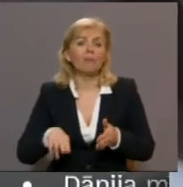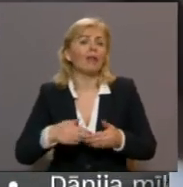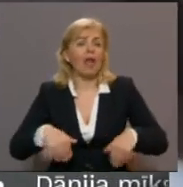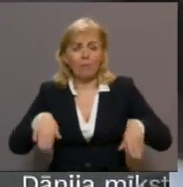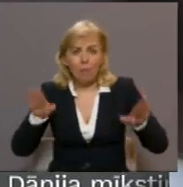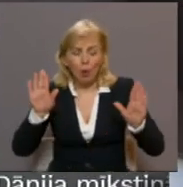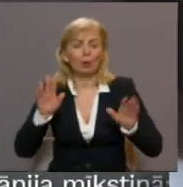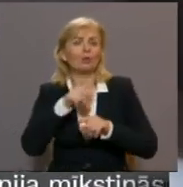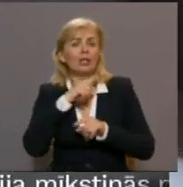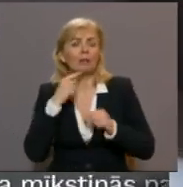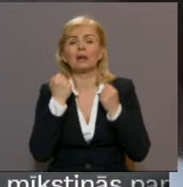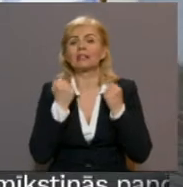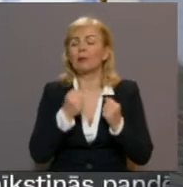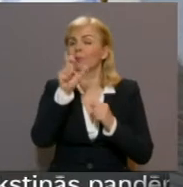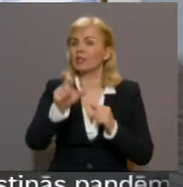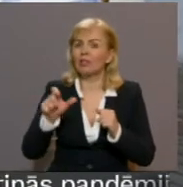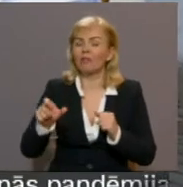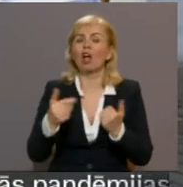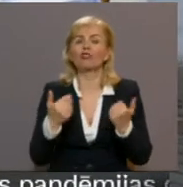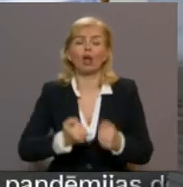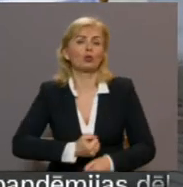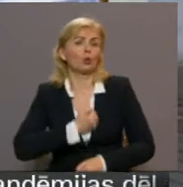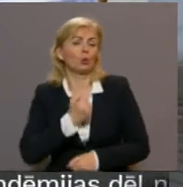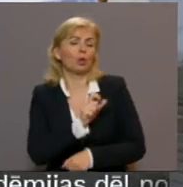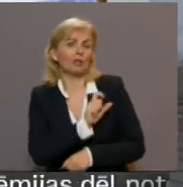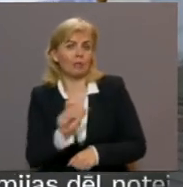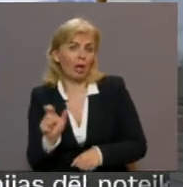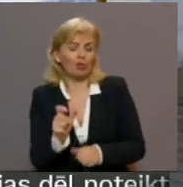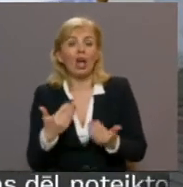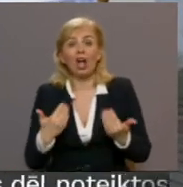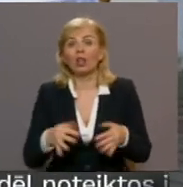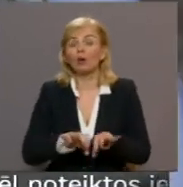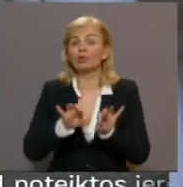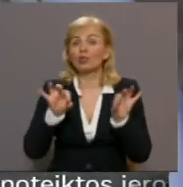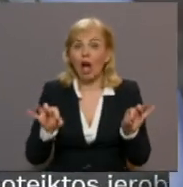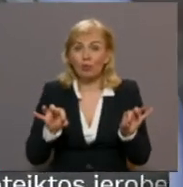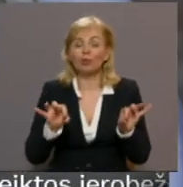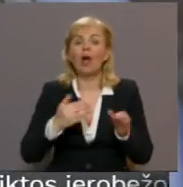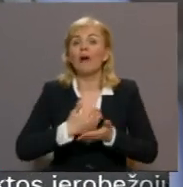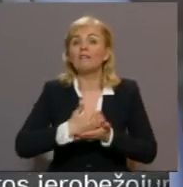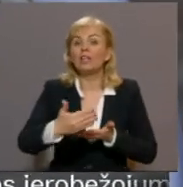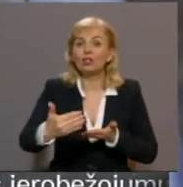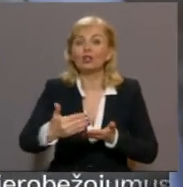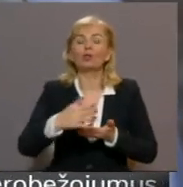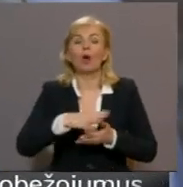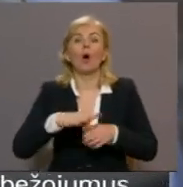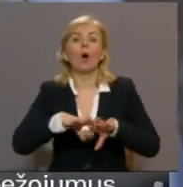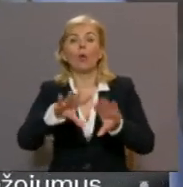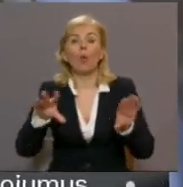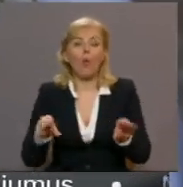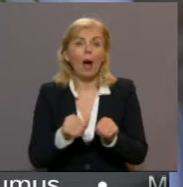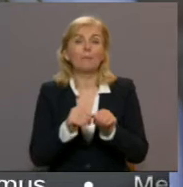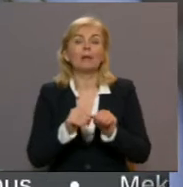gribam stiprināt cilvēku šajos grūtajos brīžos, kas šobrīd mums ir sākušies, arī virzīt uz kādām kopīgām